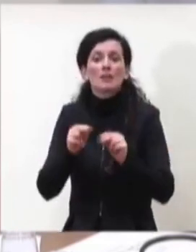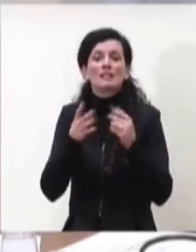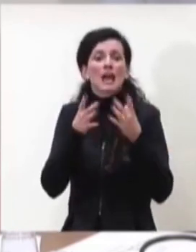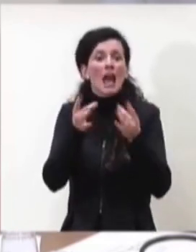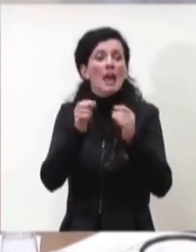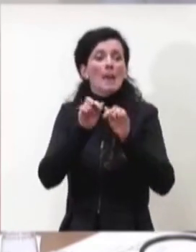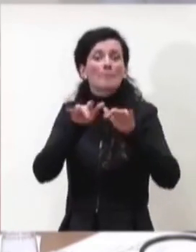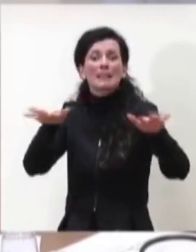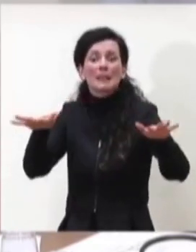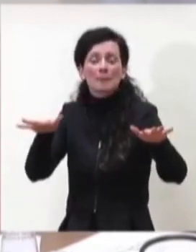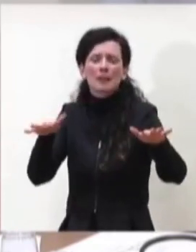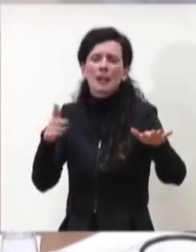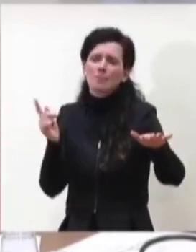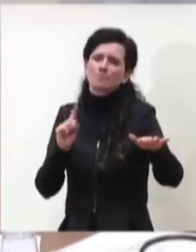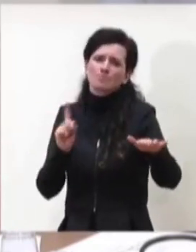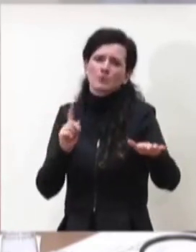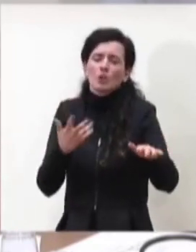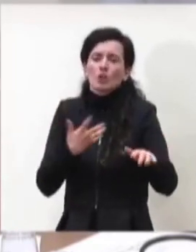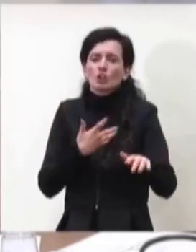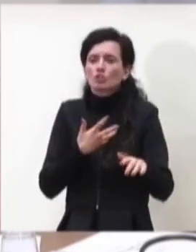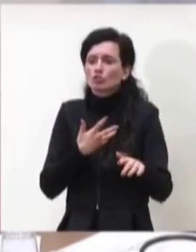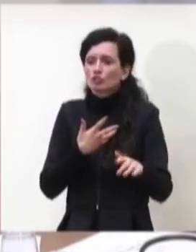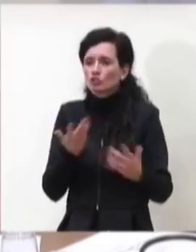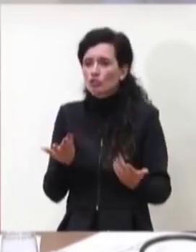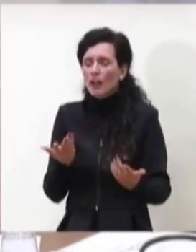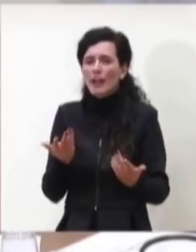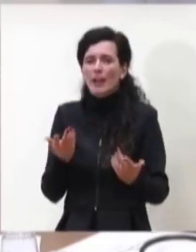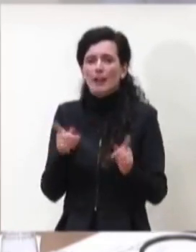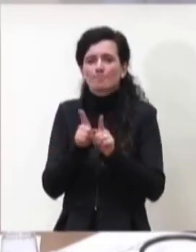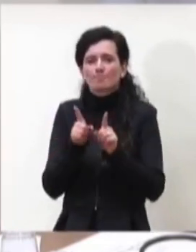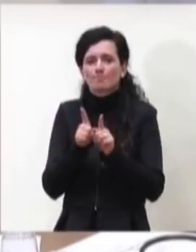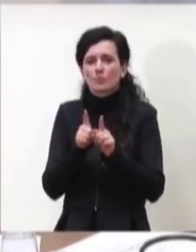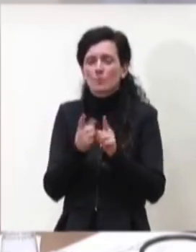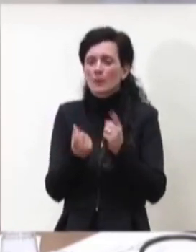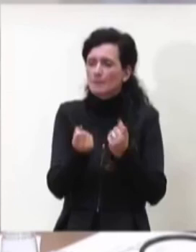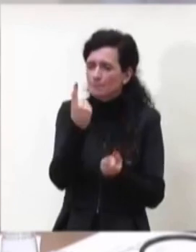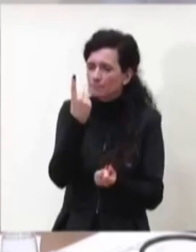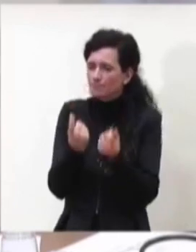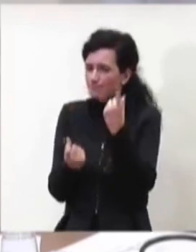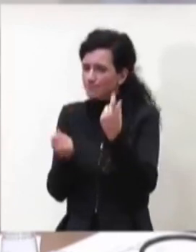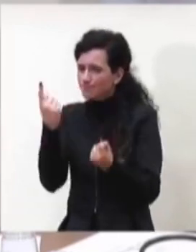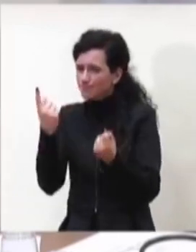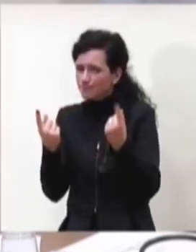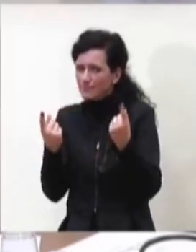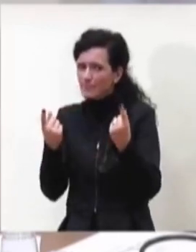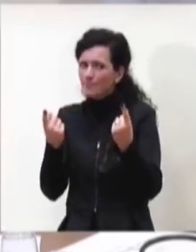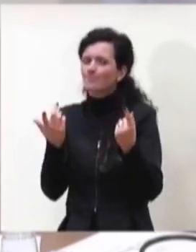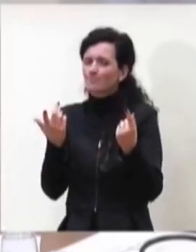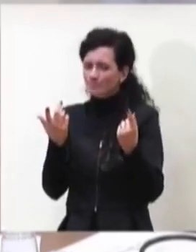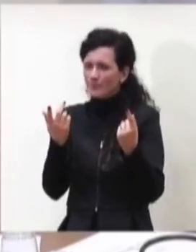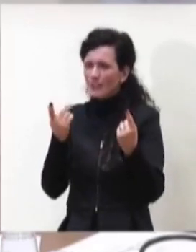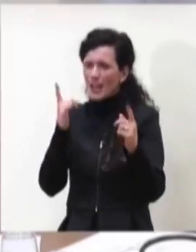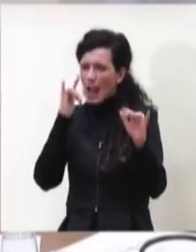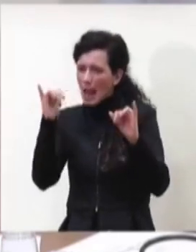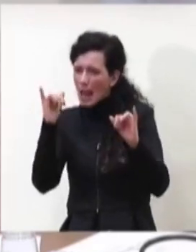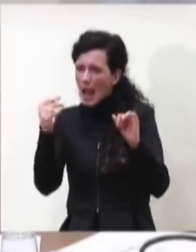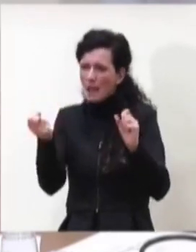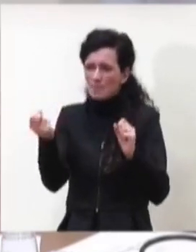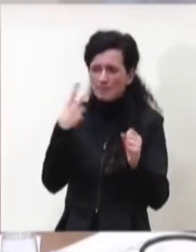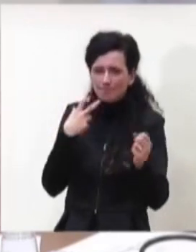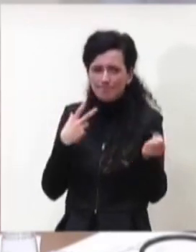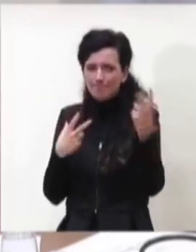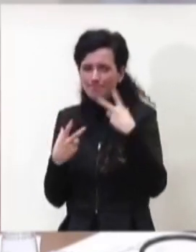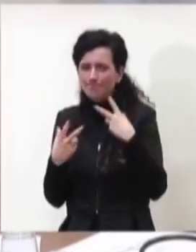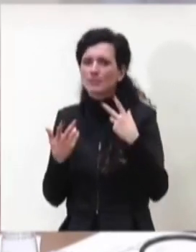non che non ci fa essere particolarmente tranquilli c'è perché questa ripresa di R2